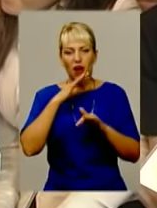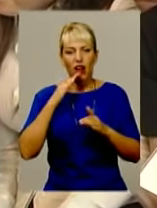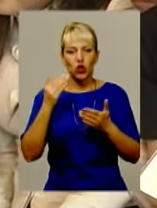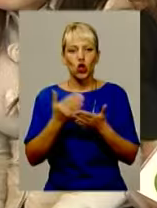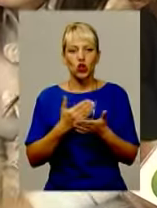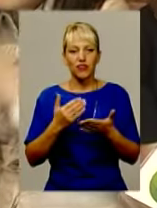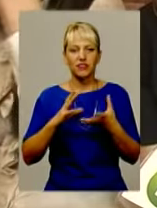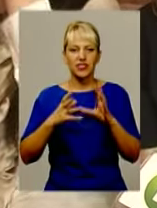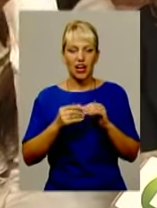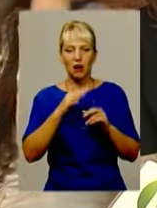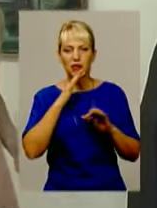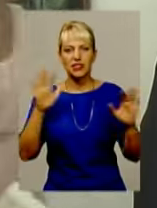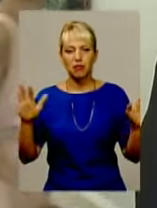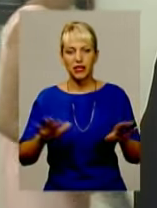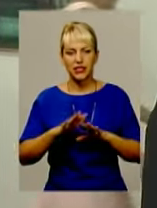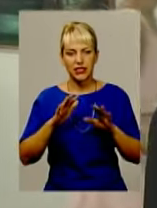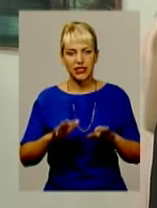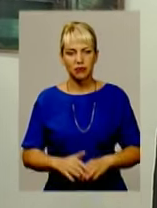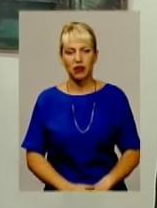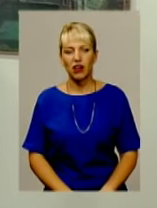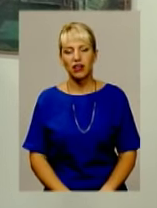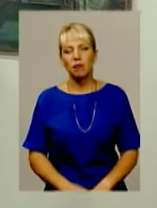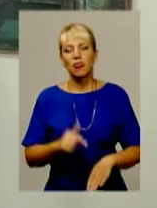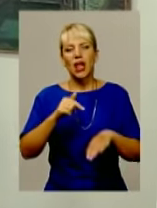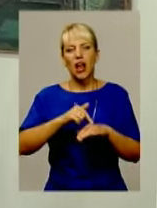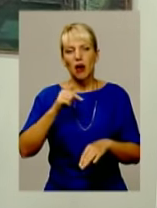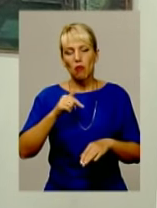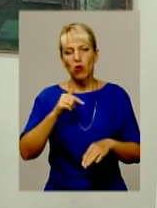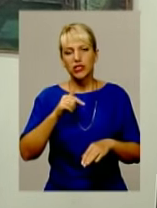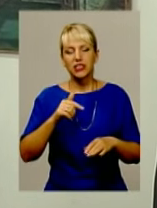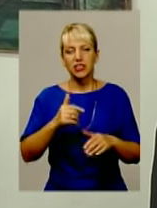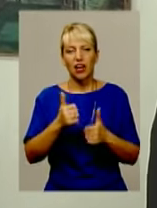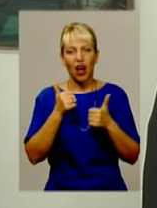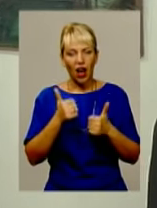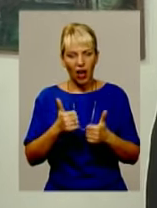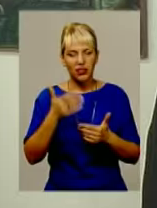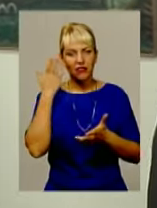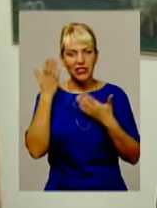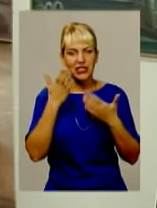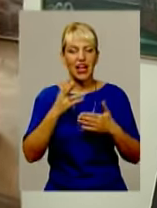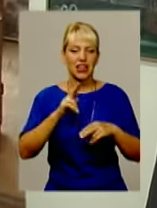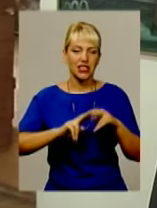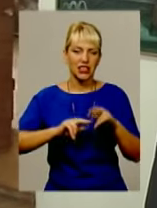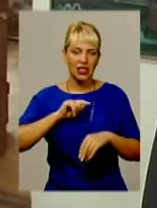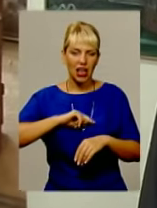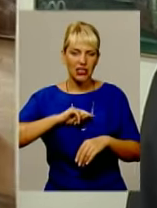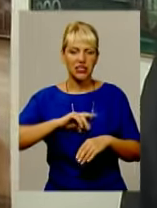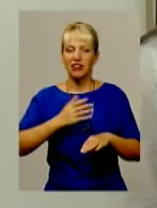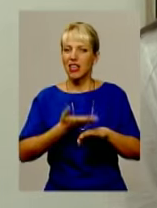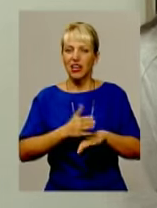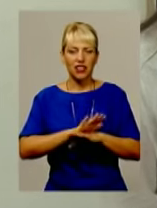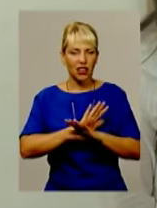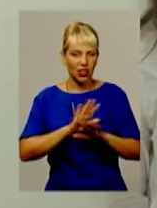поспівали пісні. Емоції дуже добрі, веселий настрій, було не тяжко. Я всі питання сам